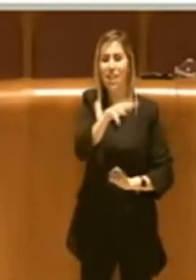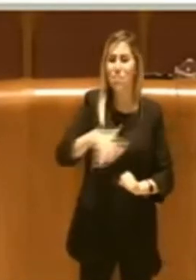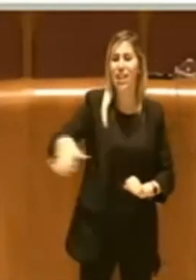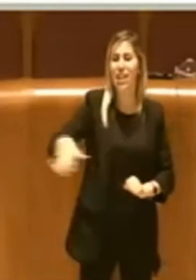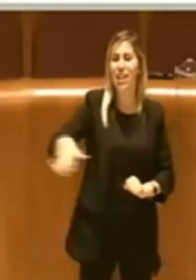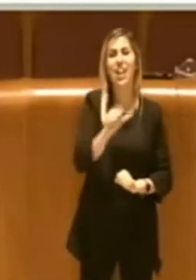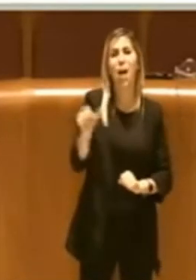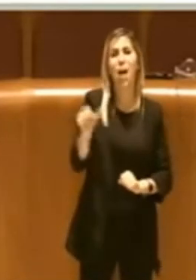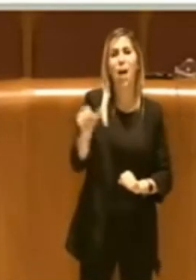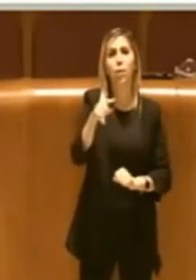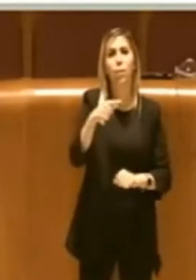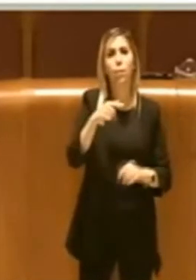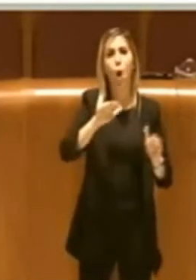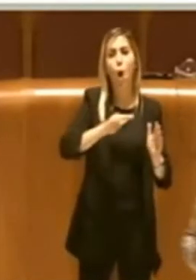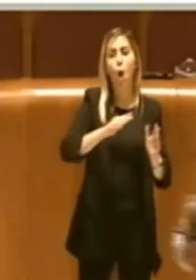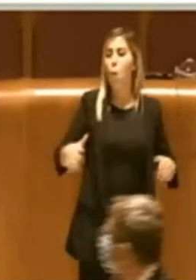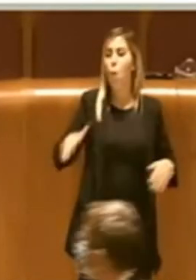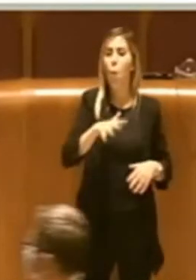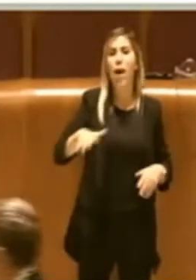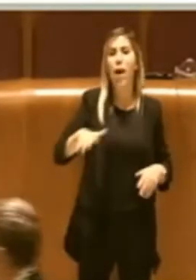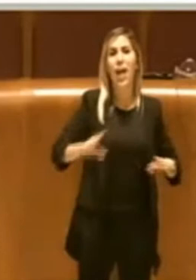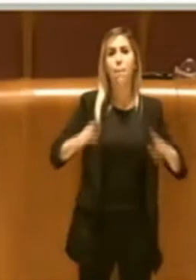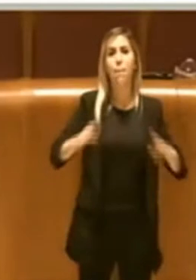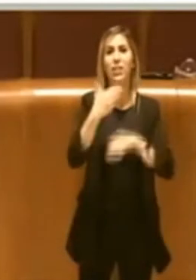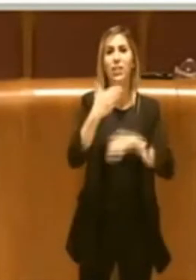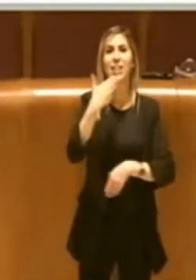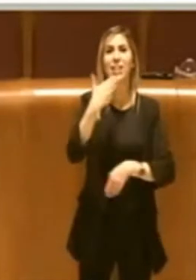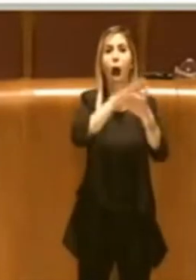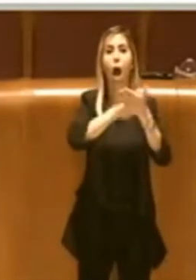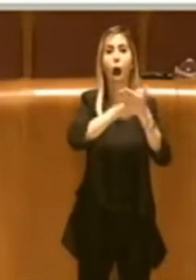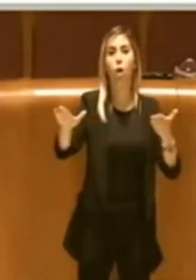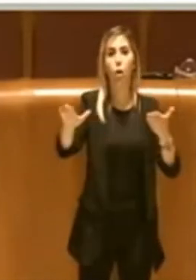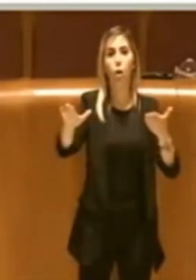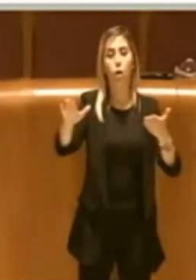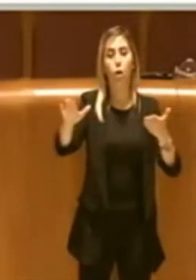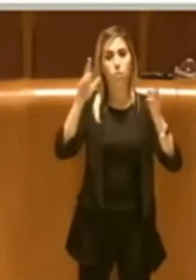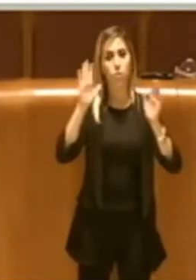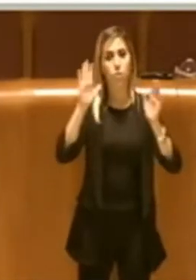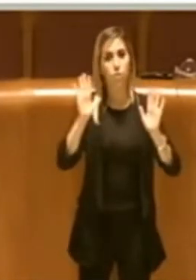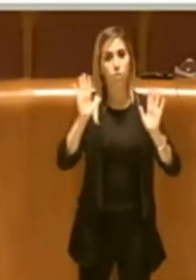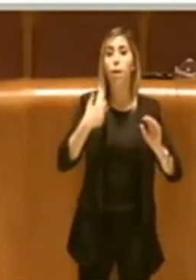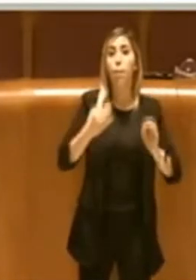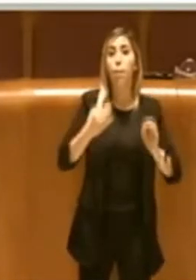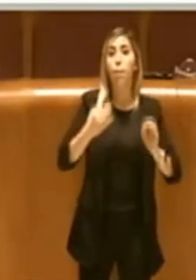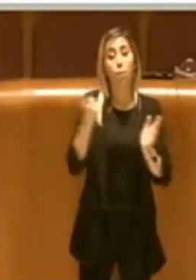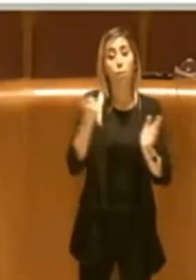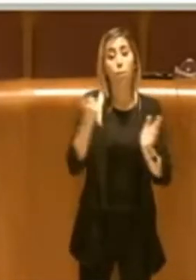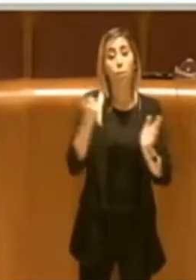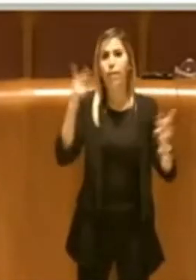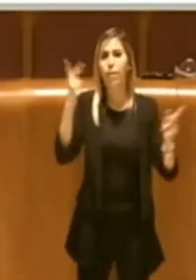quartiere Montesacro e che quindi bene una riqualificazione della piazza,